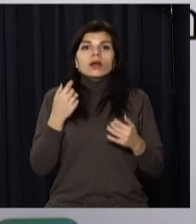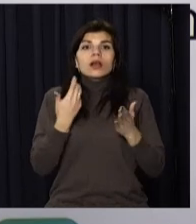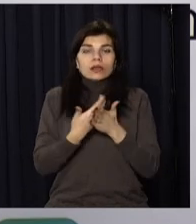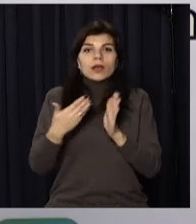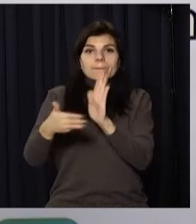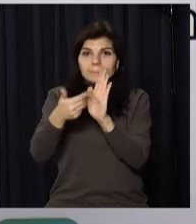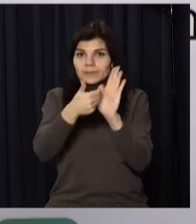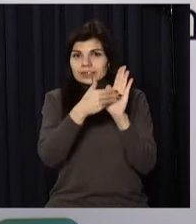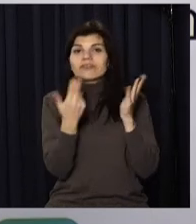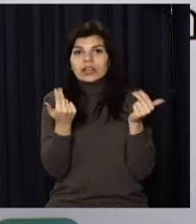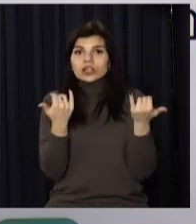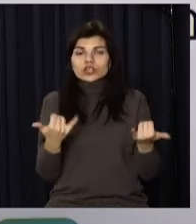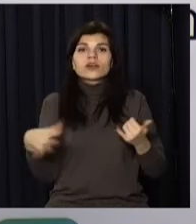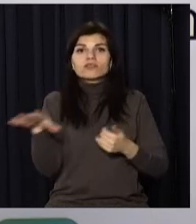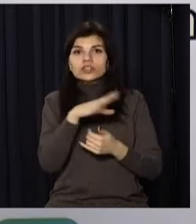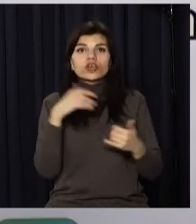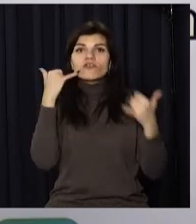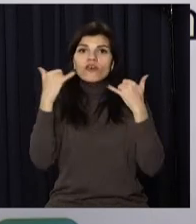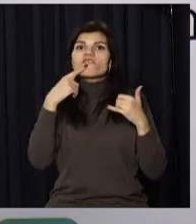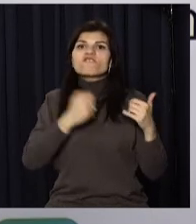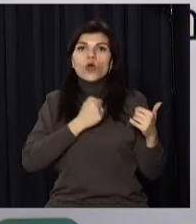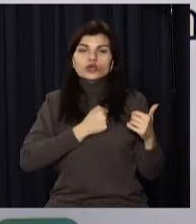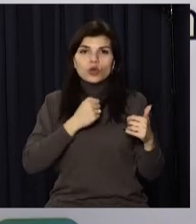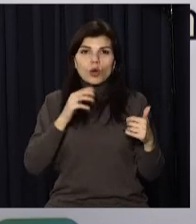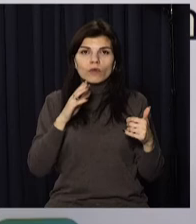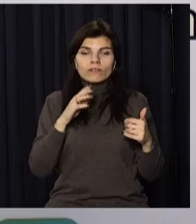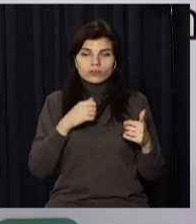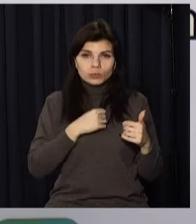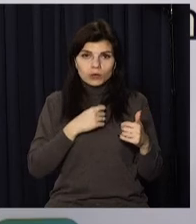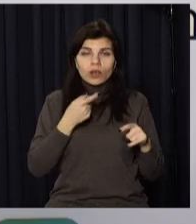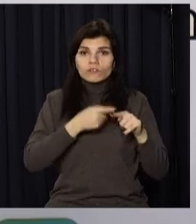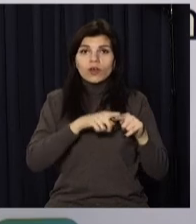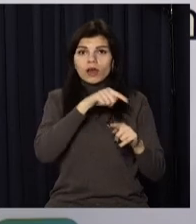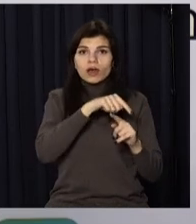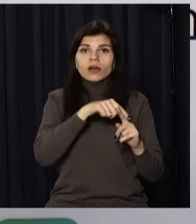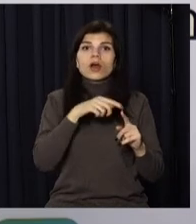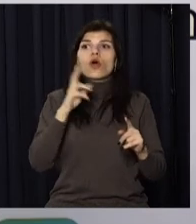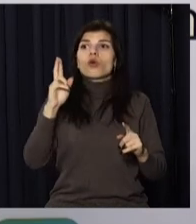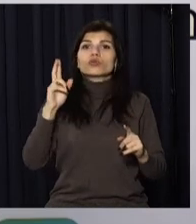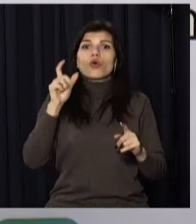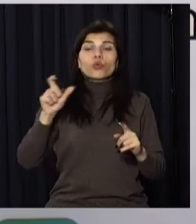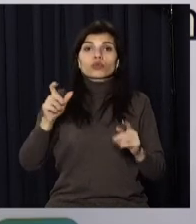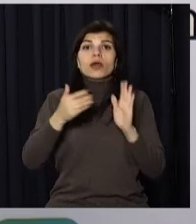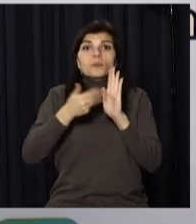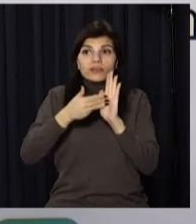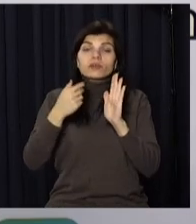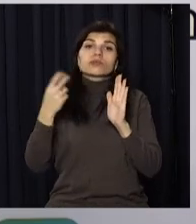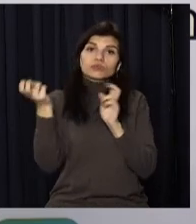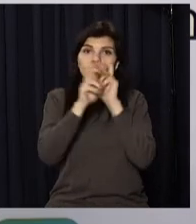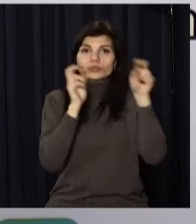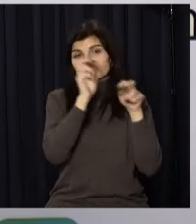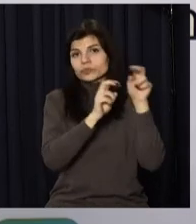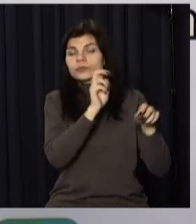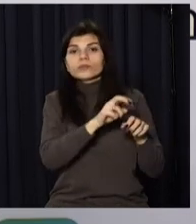його, і всіх обзвонять військомати для того, щоб вони прибули до військових